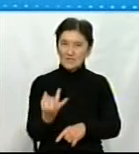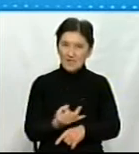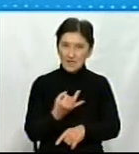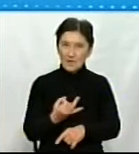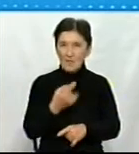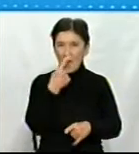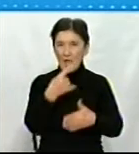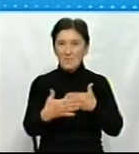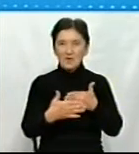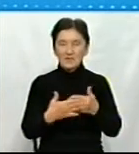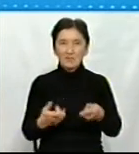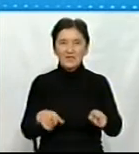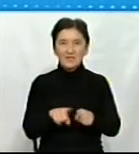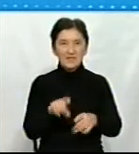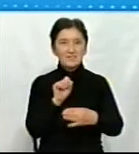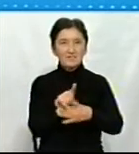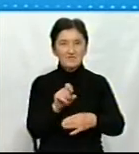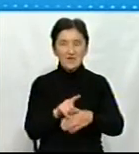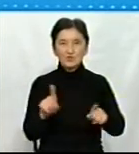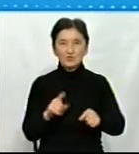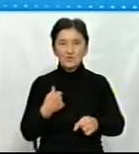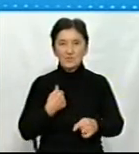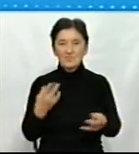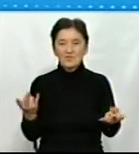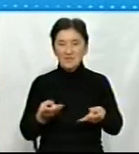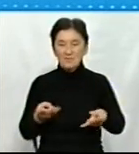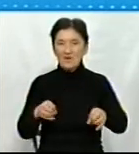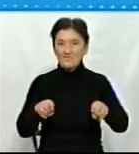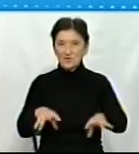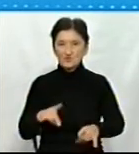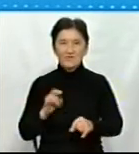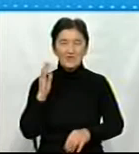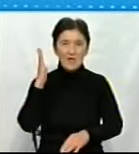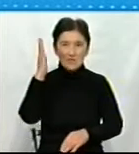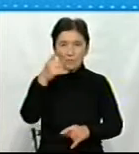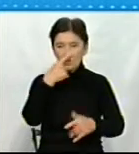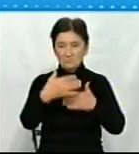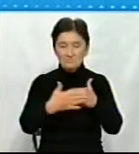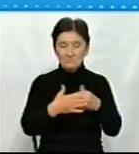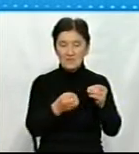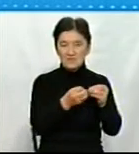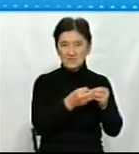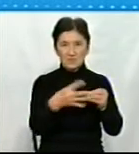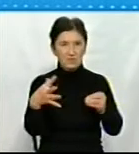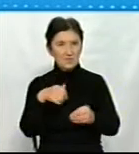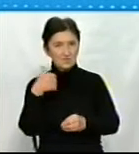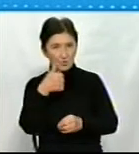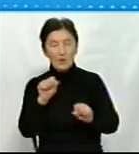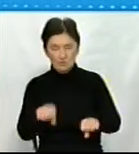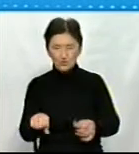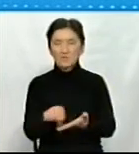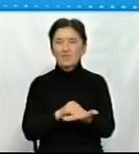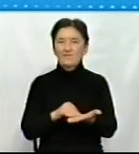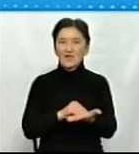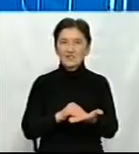перед нами поставлені такі завдання, які нам треба вирішувати на майбутнє, і вже протягом найближчих 10-15 років це може повторятись.